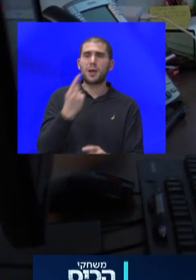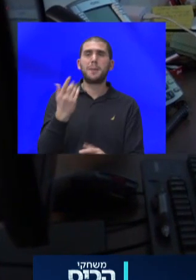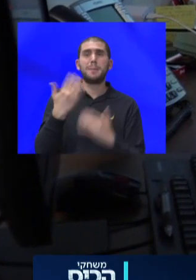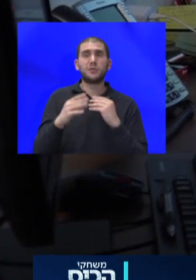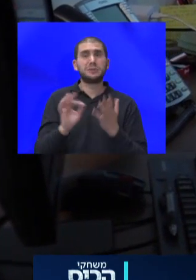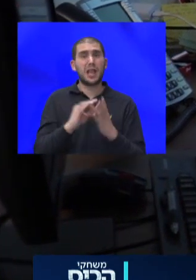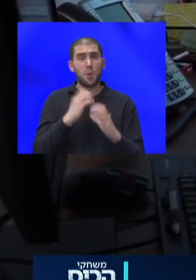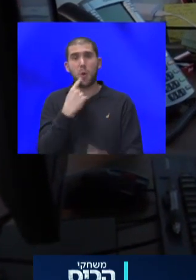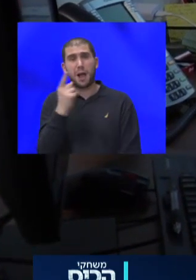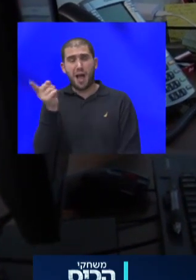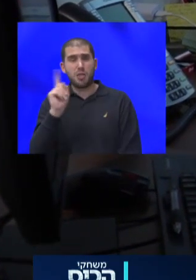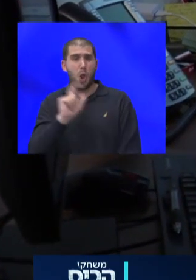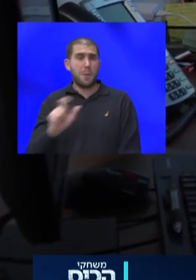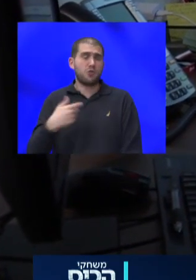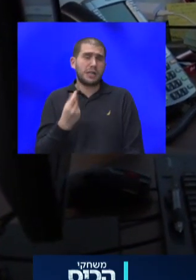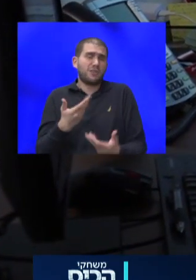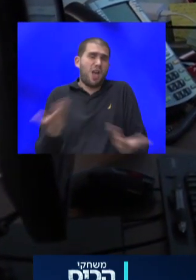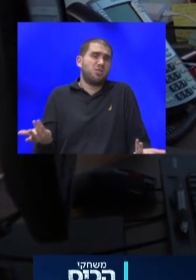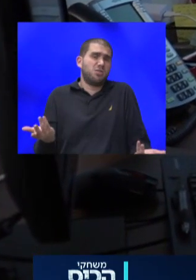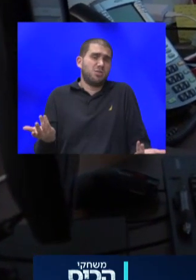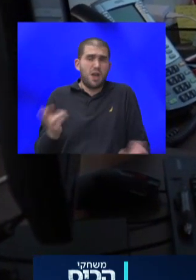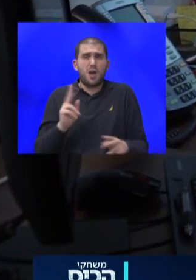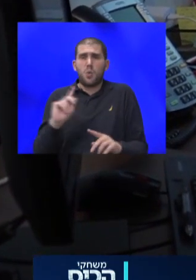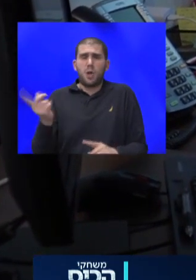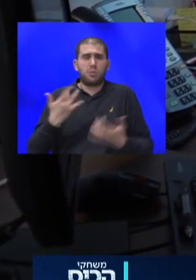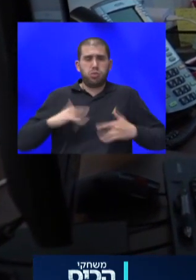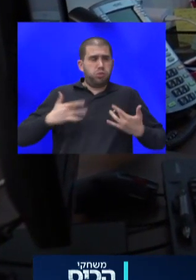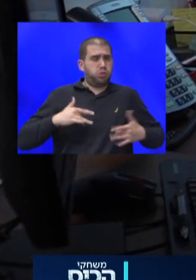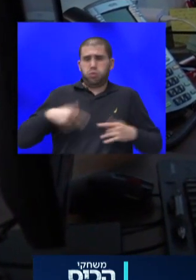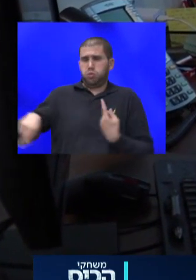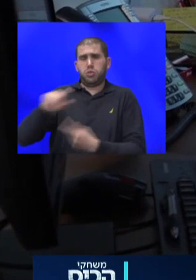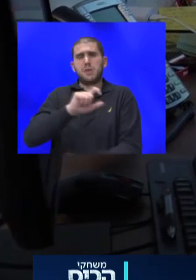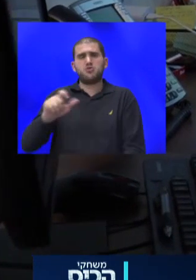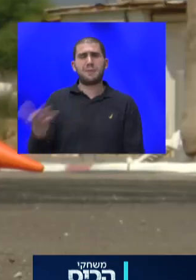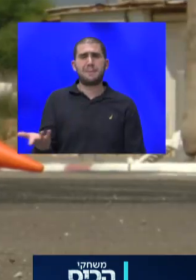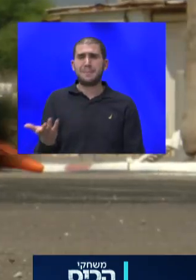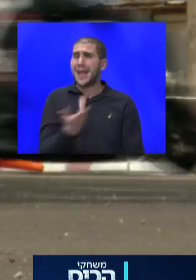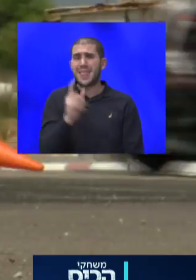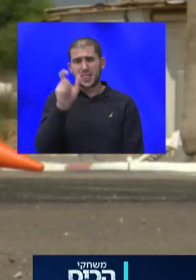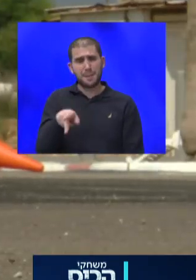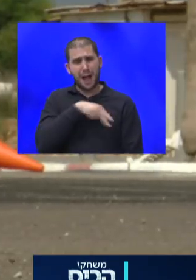לא מאשר לי, אין לי כסף לזה. ואז כולם משאימים את כולם. אין מישהו שלוקח אחריות.